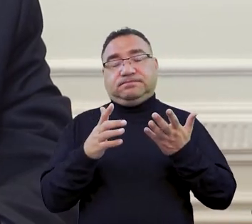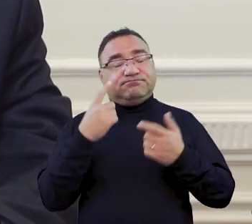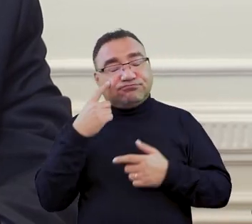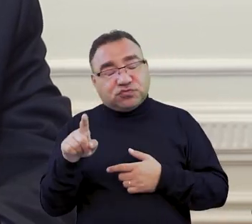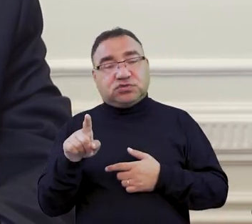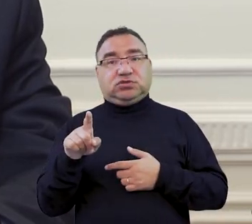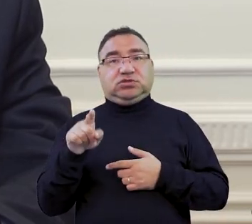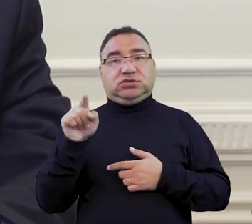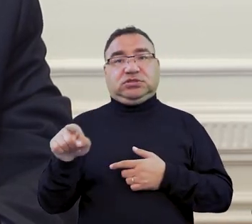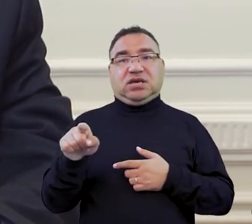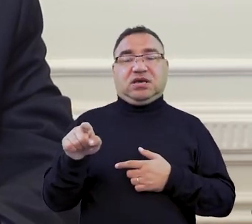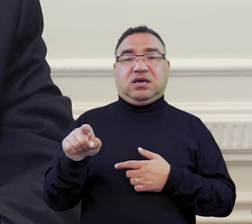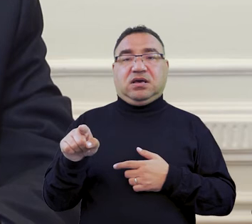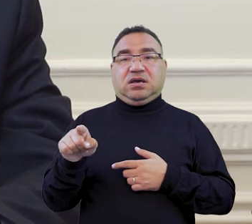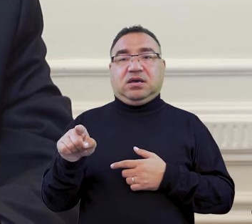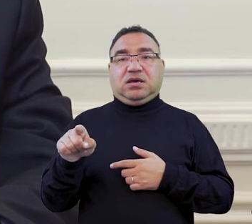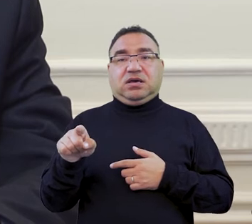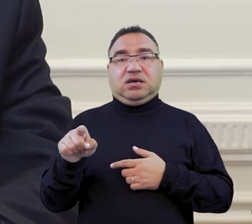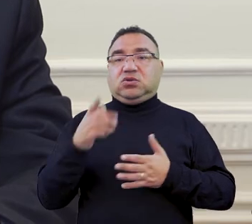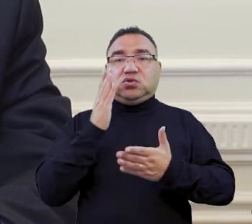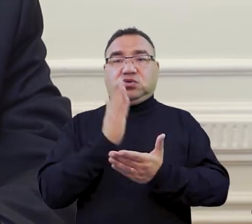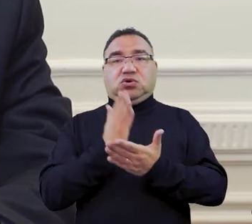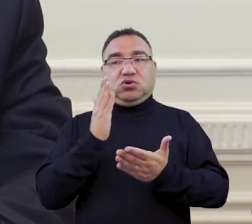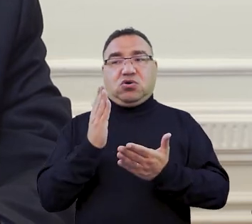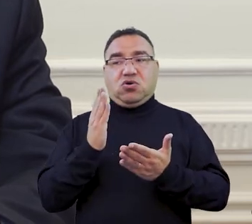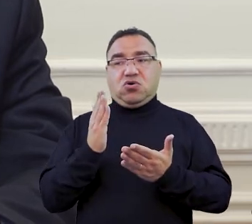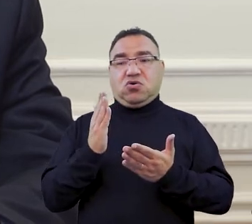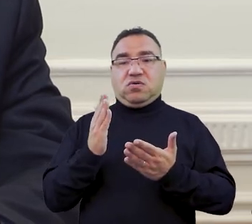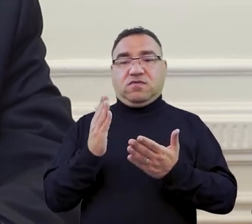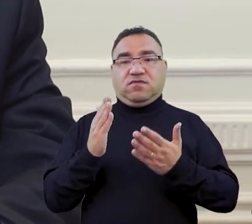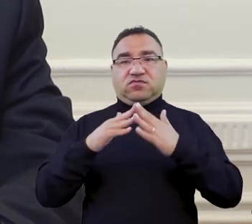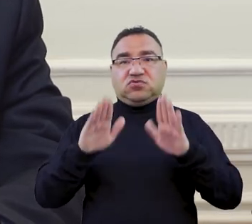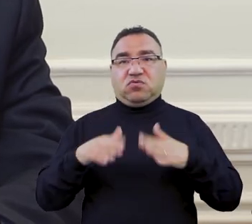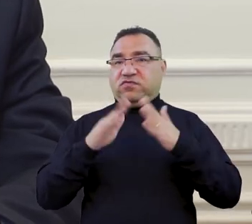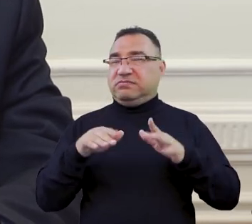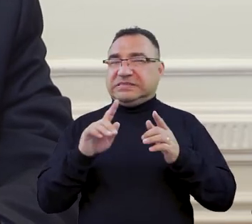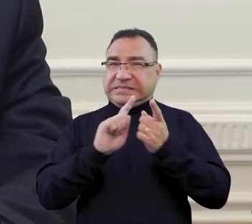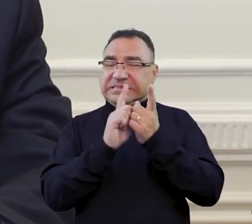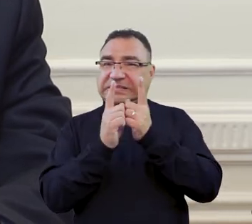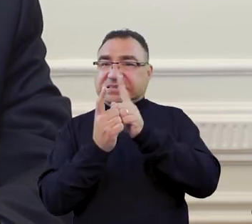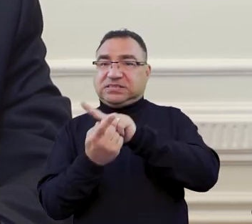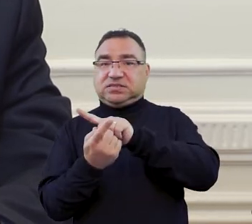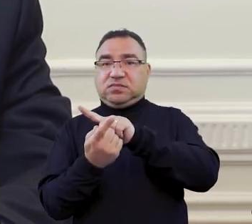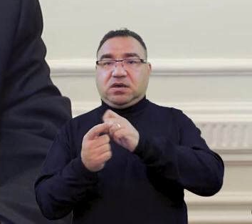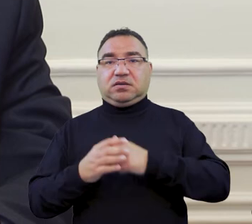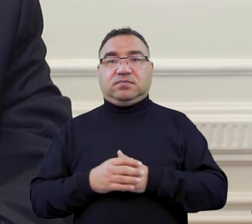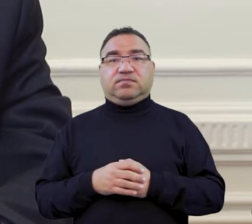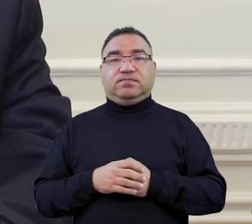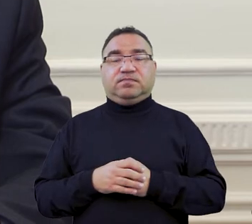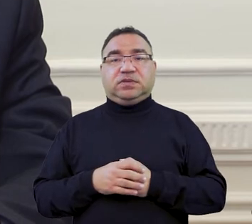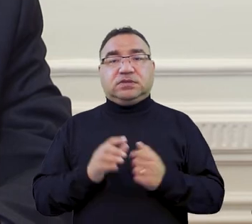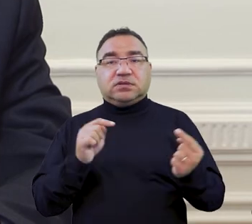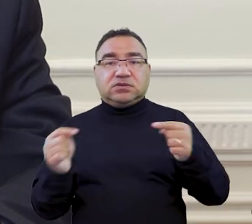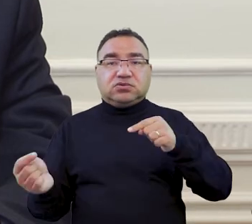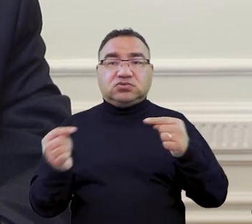dostrzeżemy, że ta pierwotna tendencja ulega zmianie i rzeczywiście te